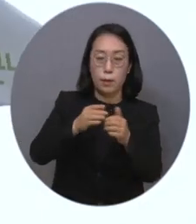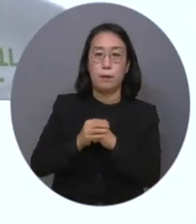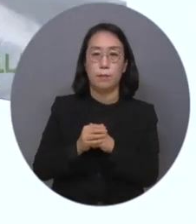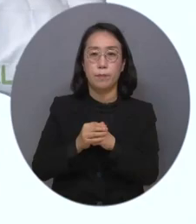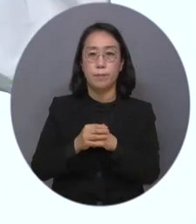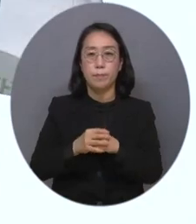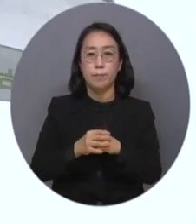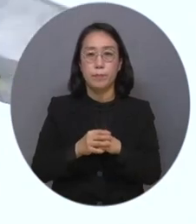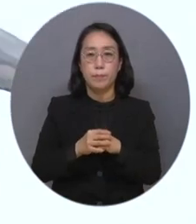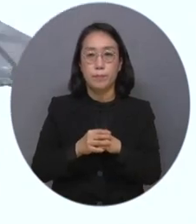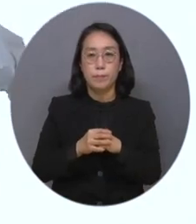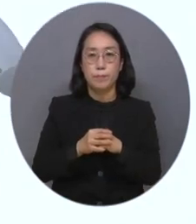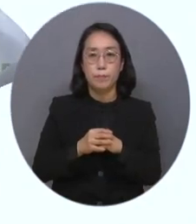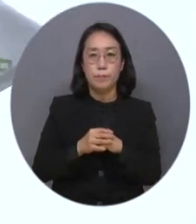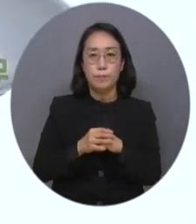복지TV 뉴스 박순용입니다.